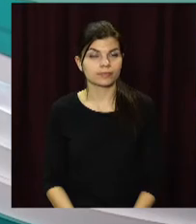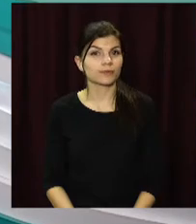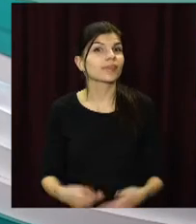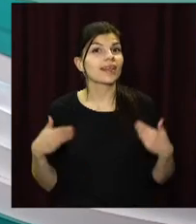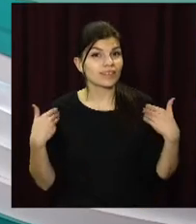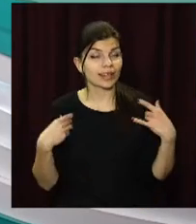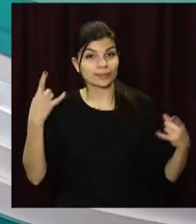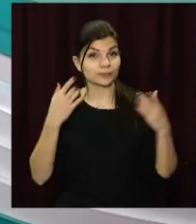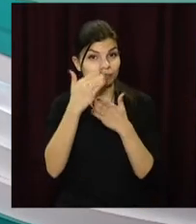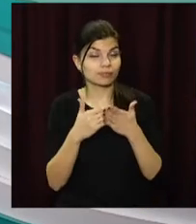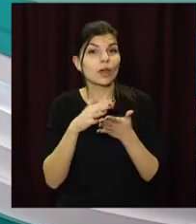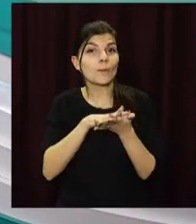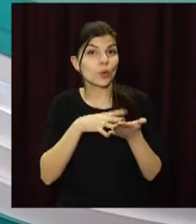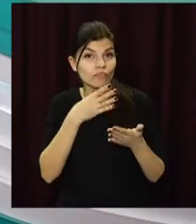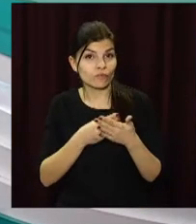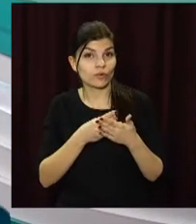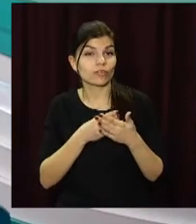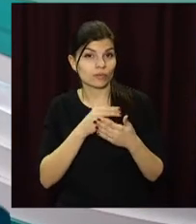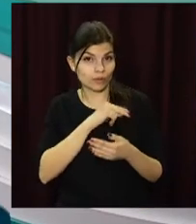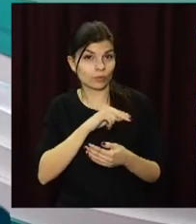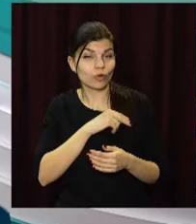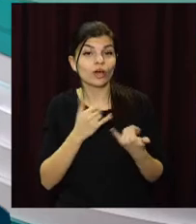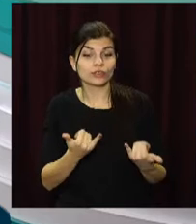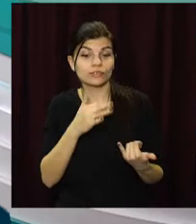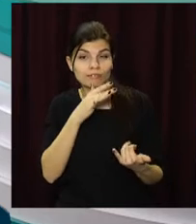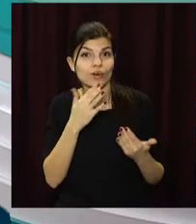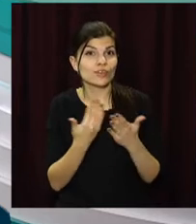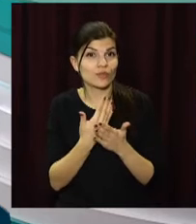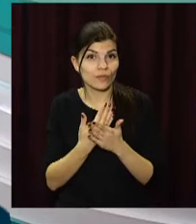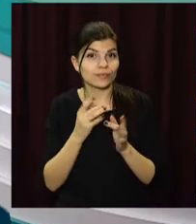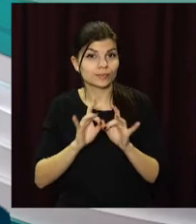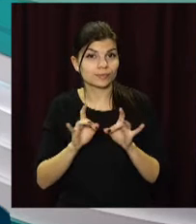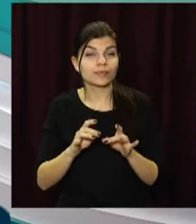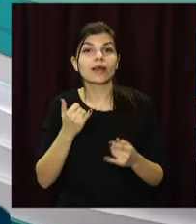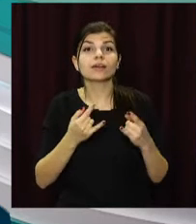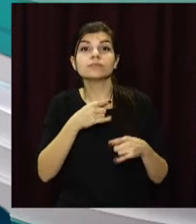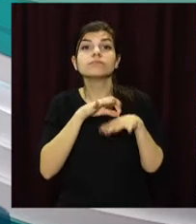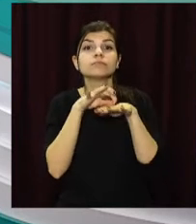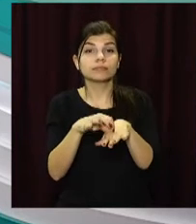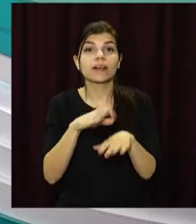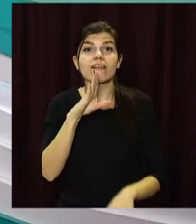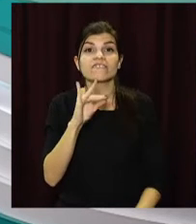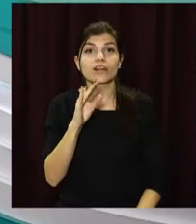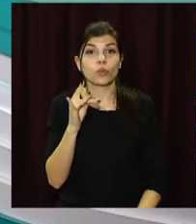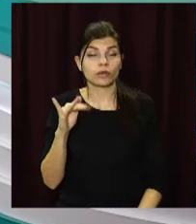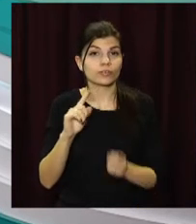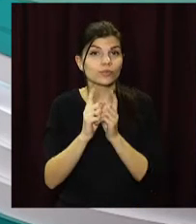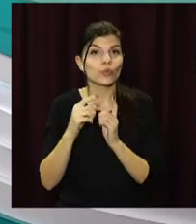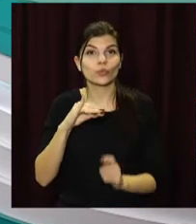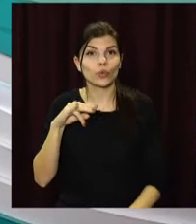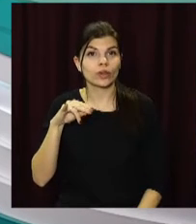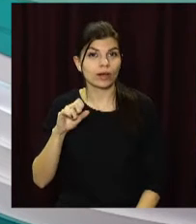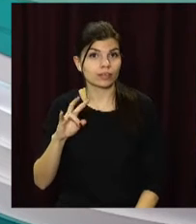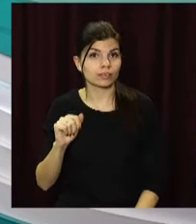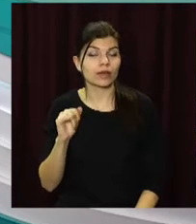Вітаю! Відкритий продовжує свою роботу і, як завжди, у цій порі новини. Для вас у студії працюють Вікторія Вахрушина та сорду-перекладачка Юліана